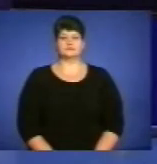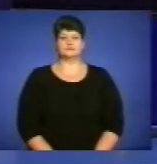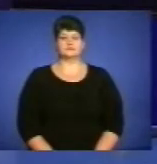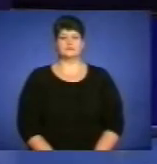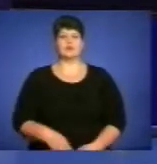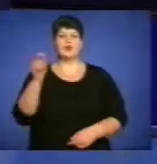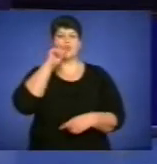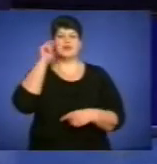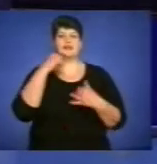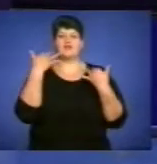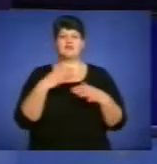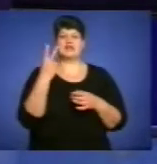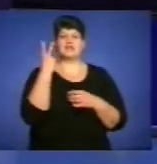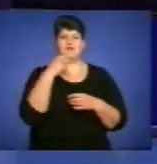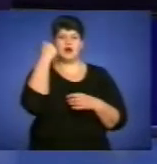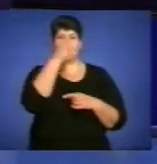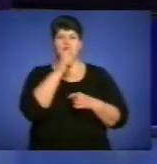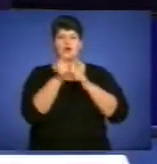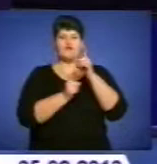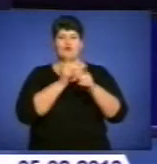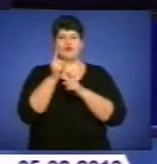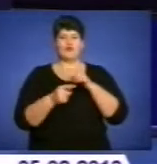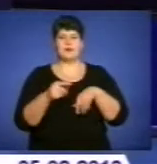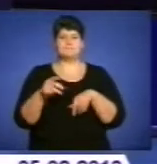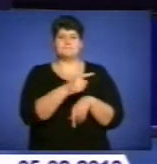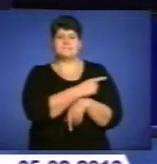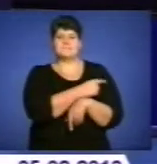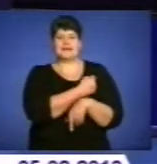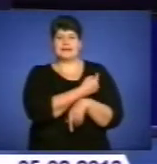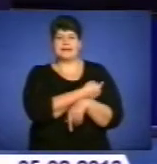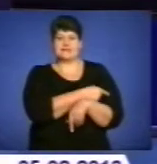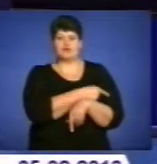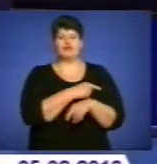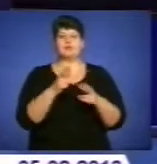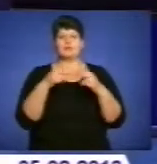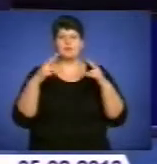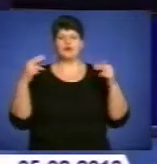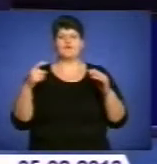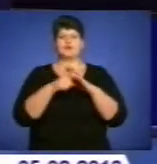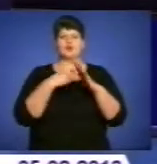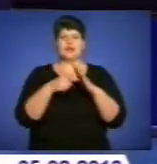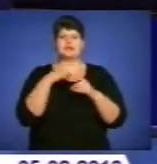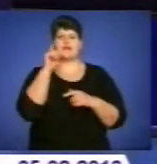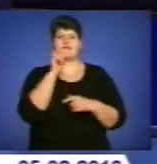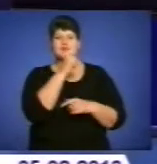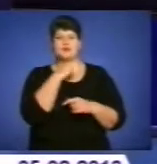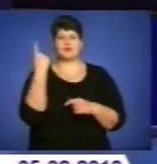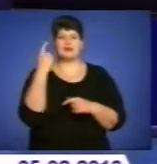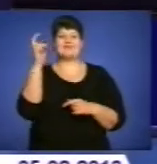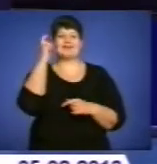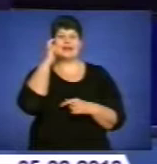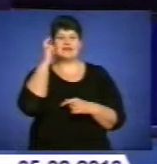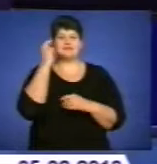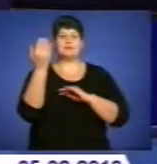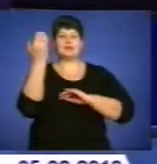Україна вже два роки реформує медицину. У пілотних регіонах Дніпропетровській, Донецькій, Вінницькій областях та у Києві за